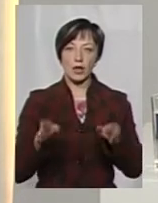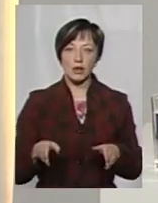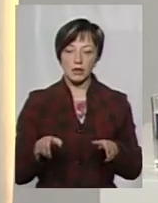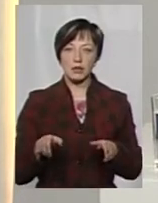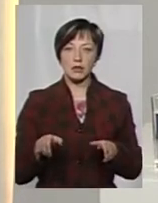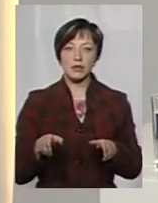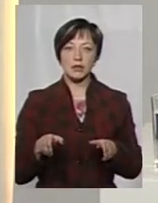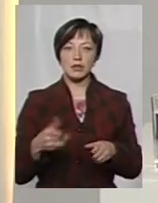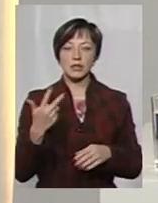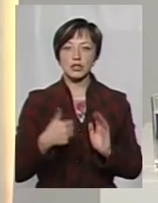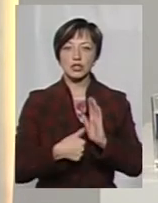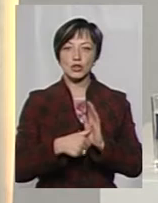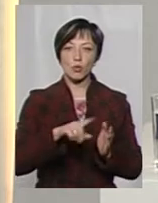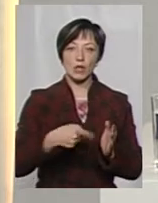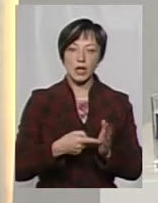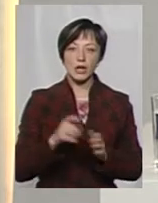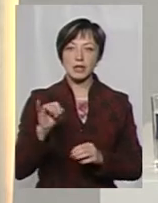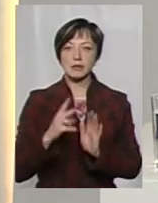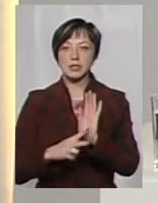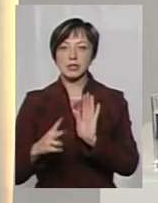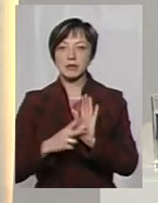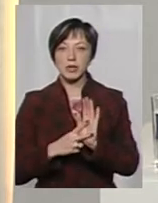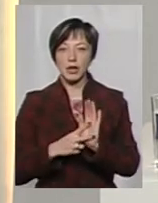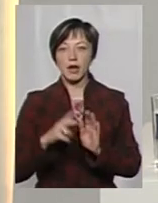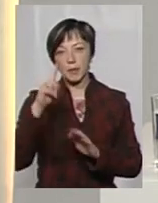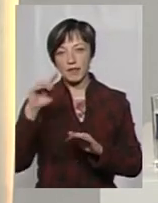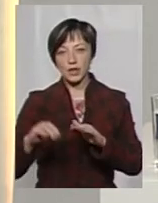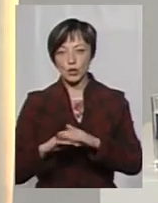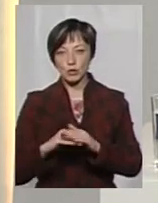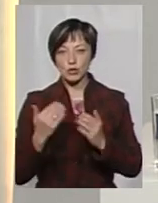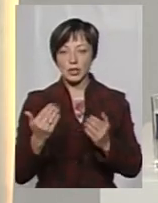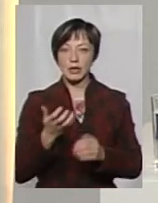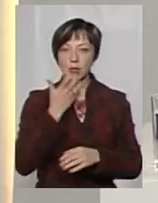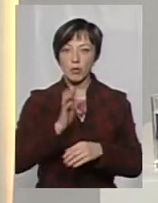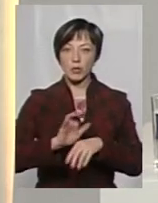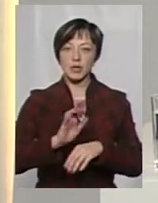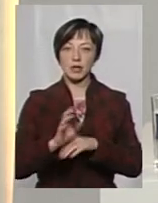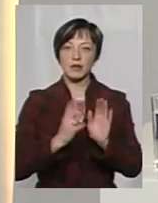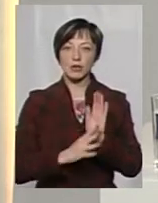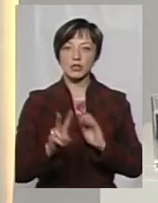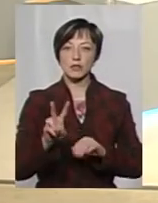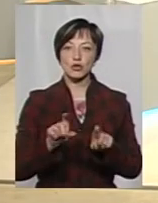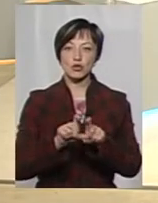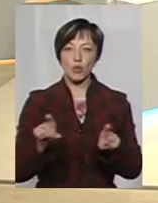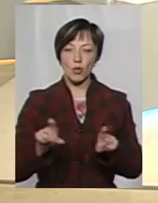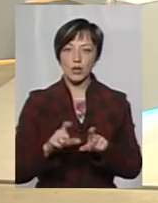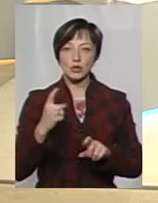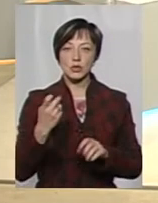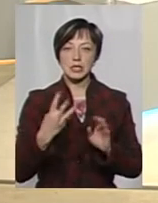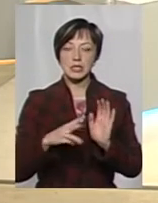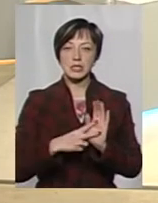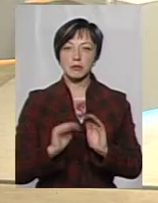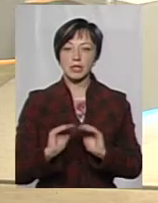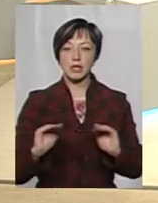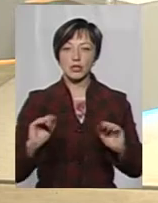яких 36 комунальних, а також 77 відомчих. Наразі тепло подається у 92 школи, 137